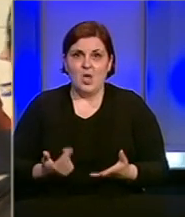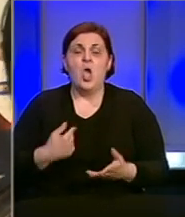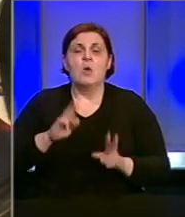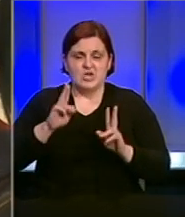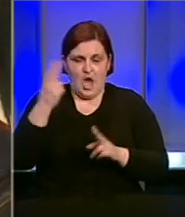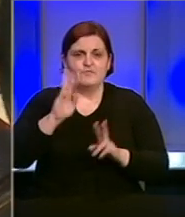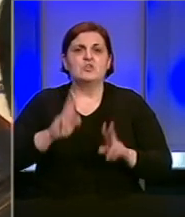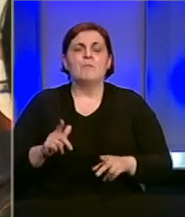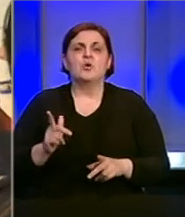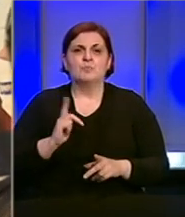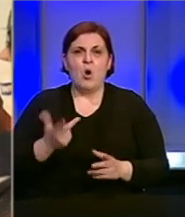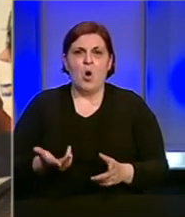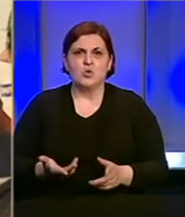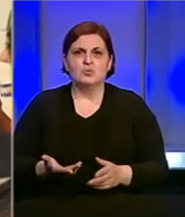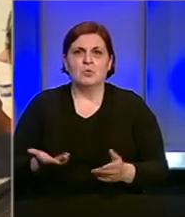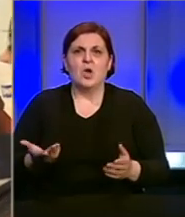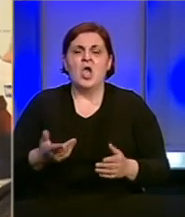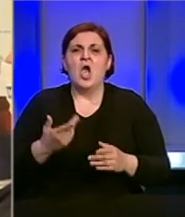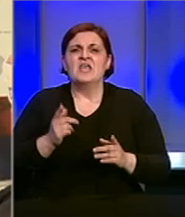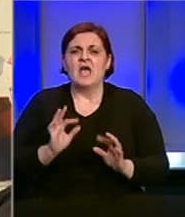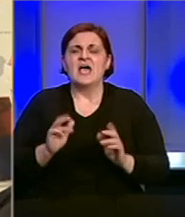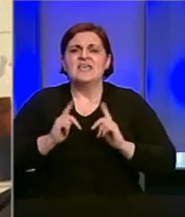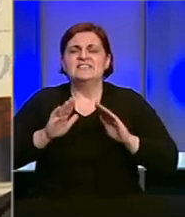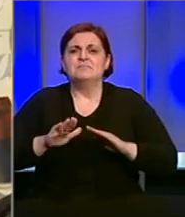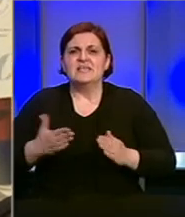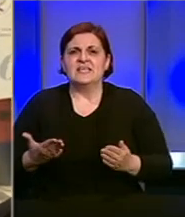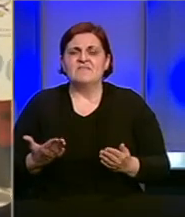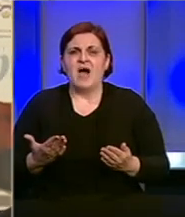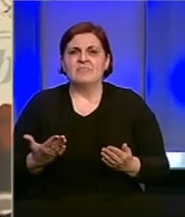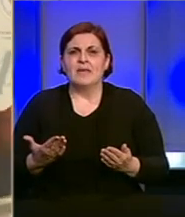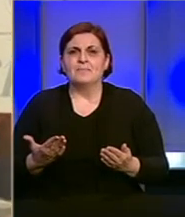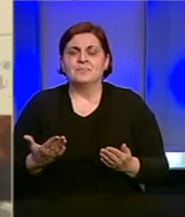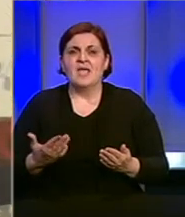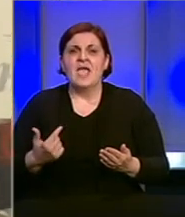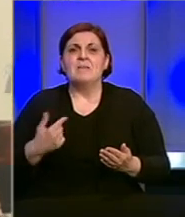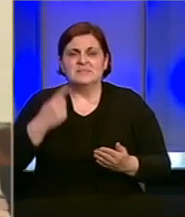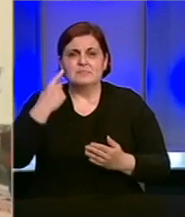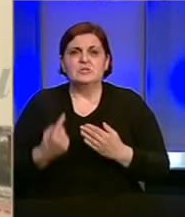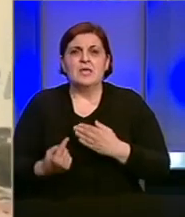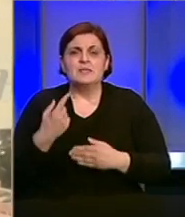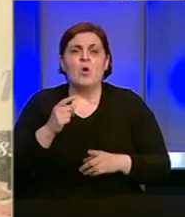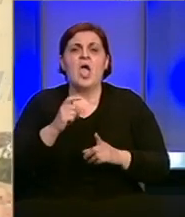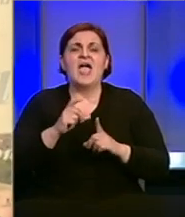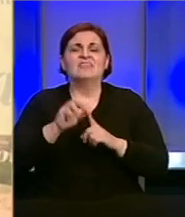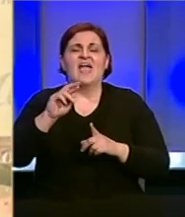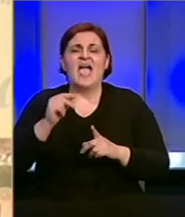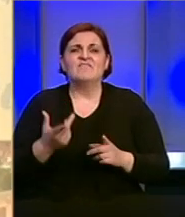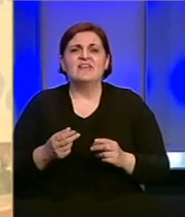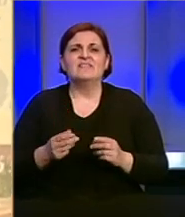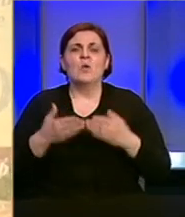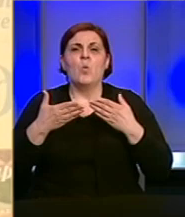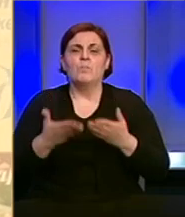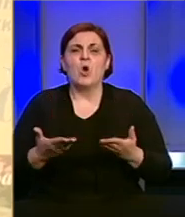možemo očekivati samo od 15. maja da kada vam potpuno u stabilizaciji informacija. Mi tačno znamo gde se je pojavilo. Pojavilo se u Derventi, u Brodu,